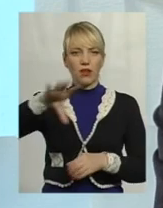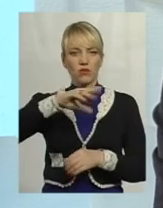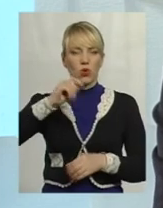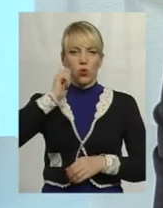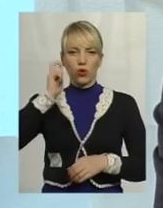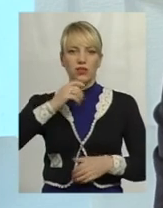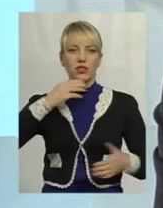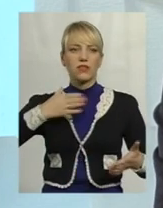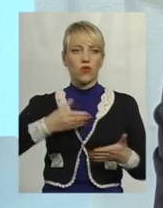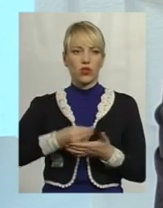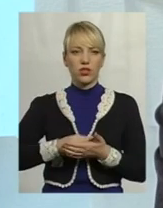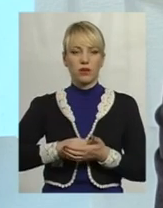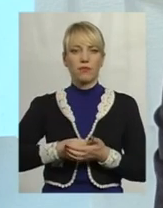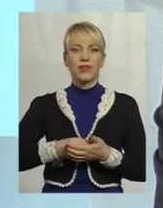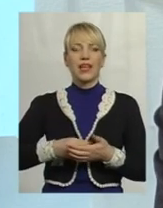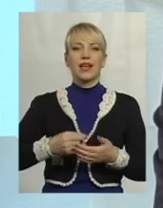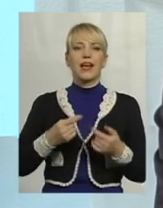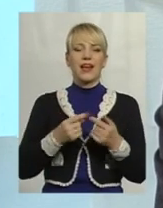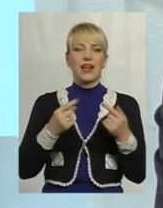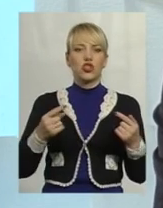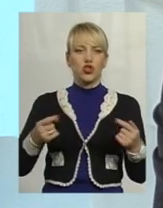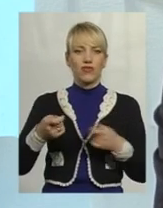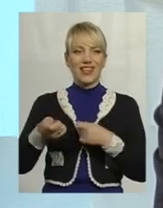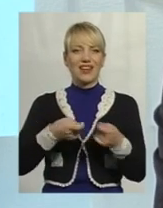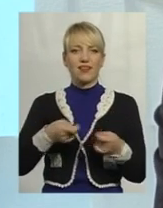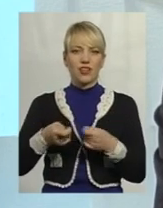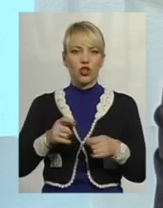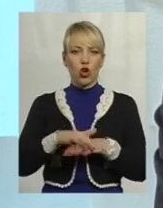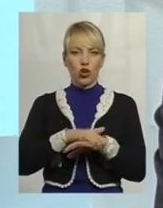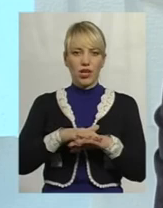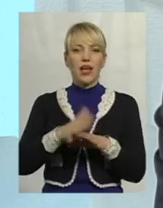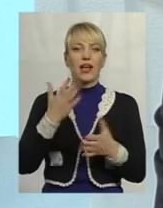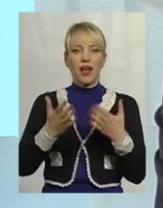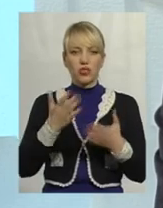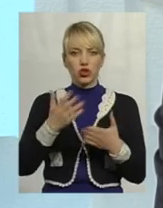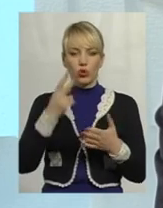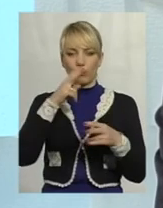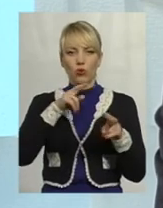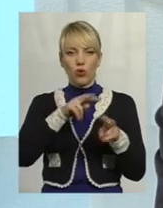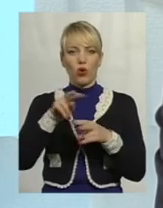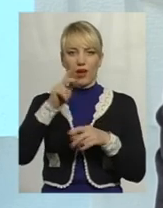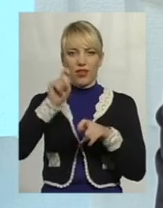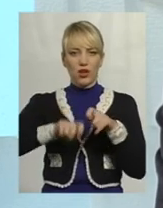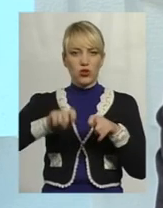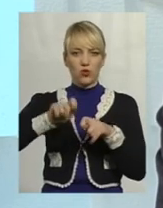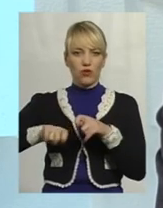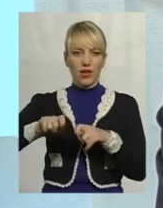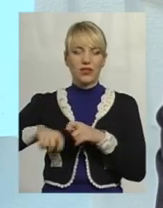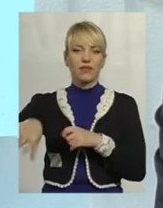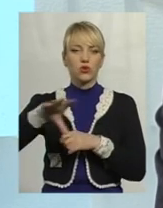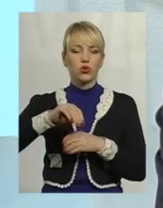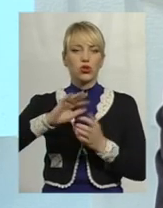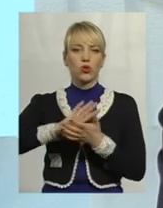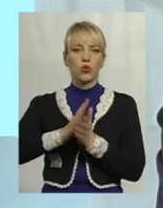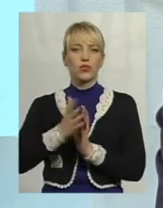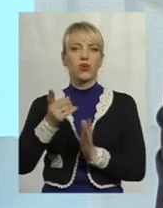своїм речовим ринком, так би мовити. Тому, якщо проаналізувати ситуацію, яка є